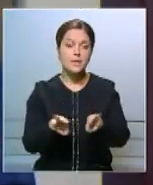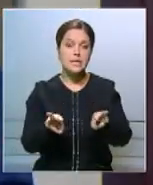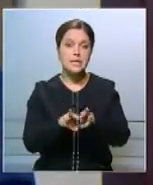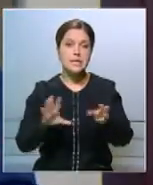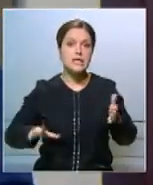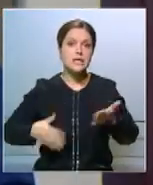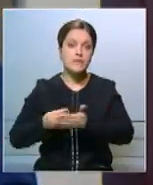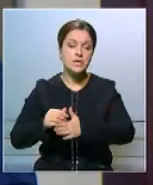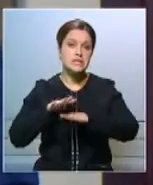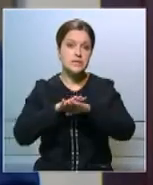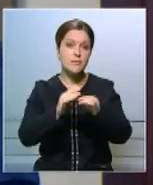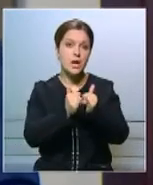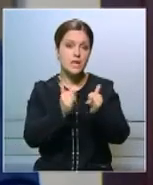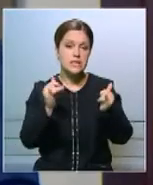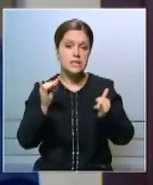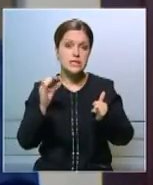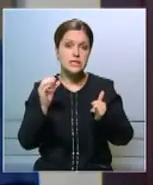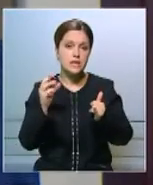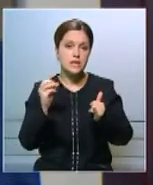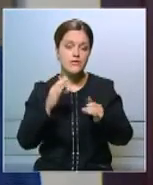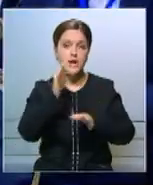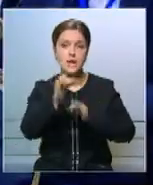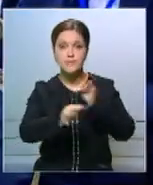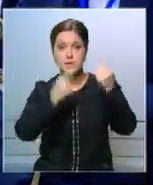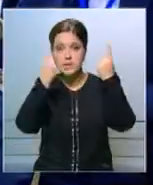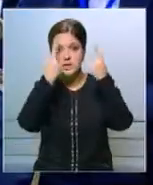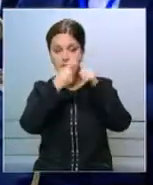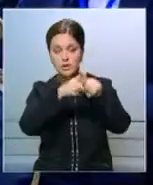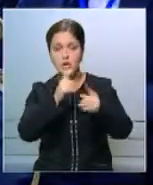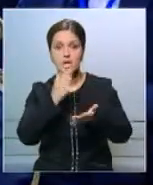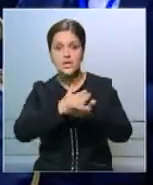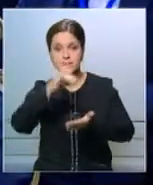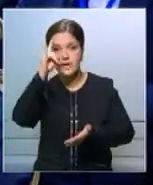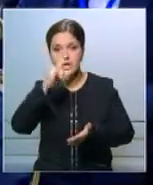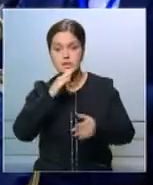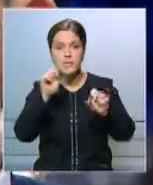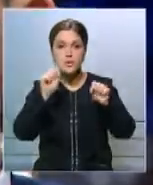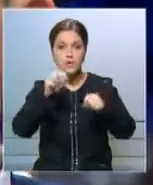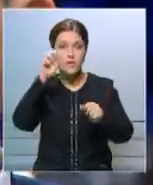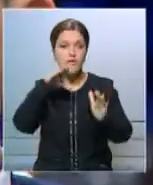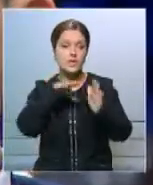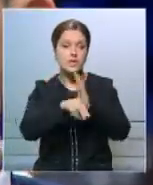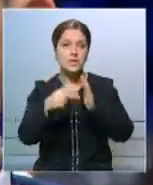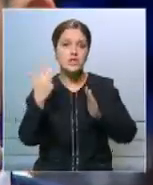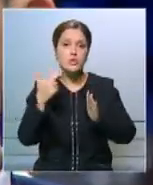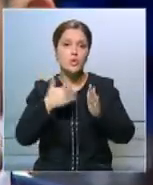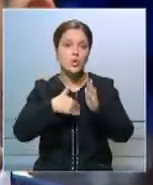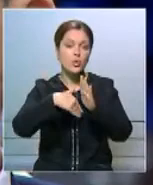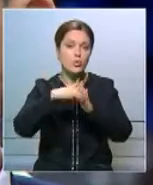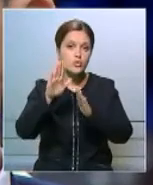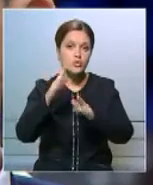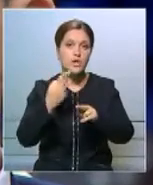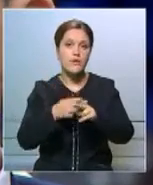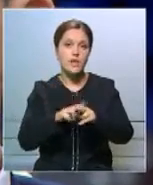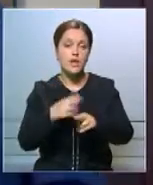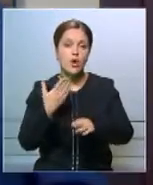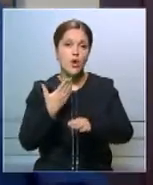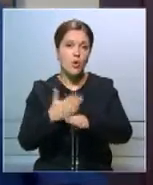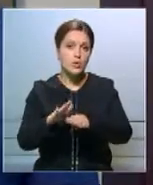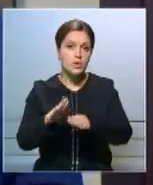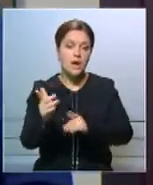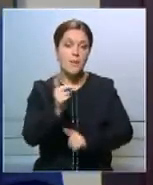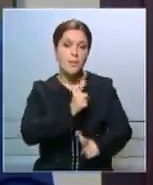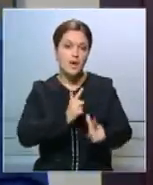инвестициям и развитию Осеты Секешева, космические технологии, которыми владеет Казахстан, позволили стране войти в тридцатку лучших в этой отрасли.